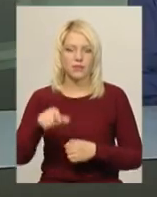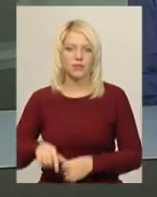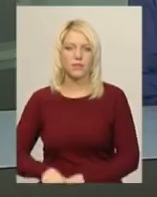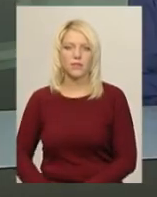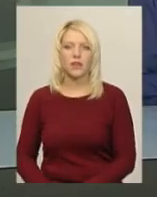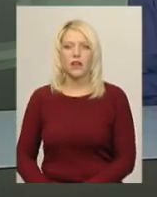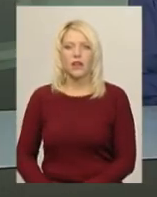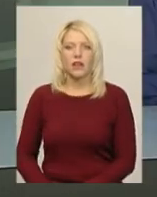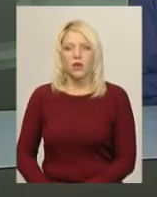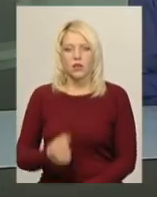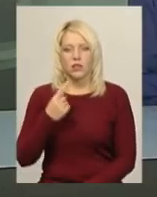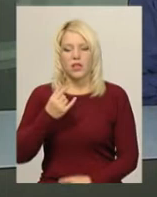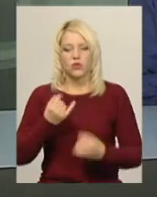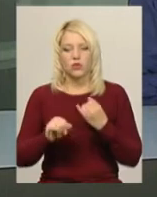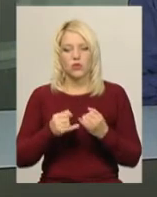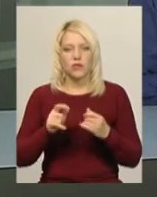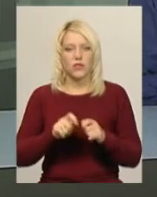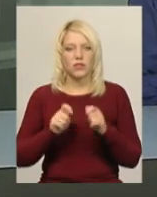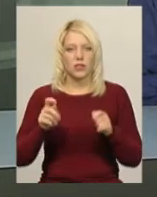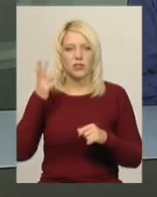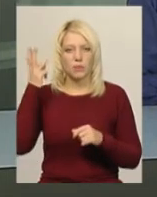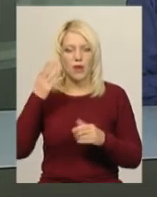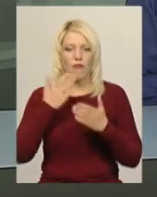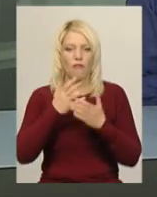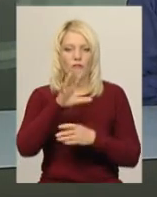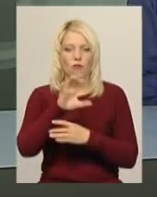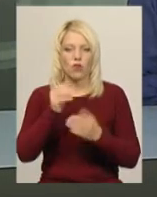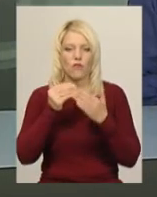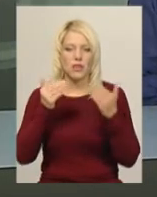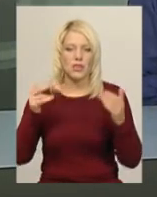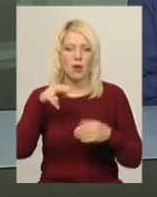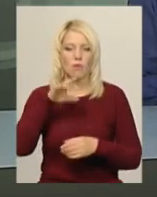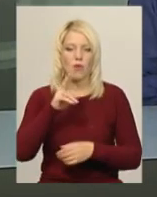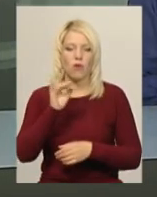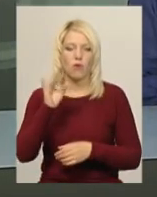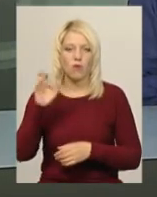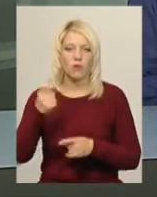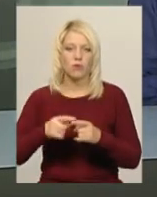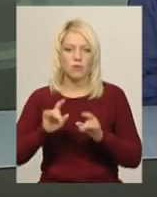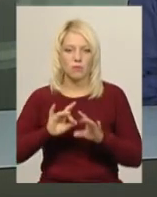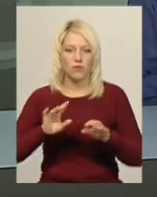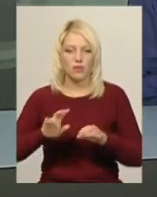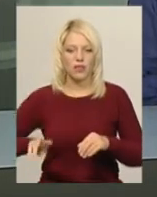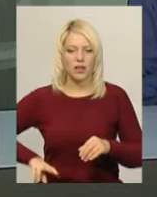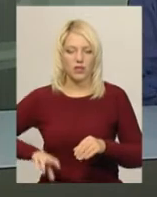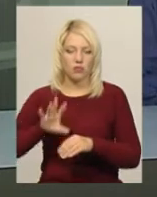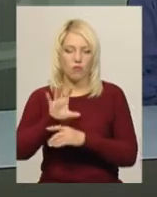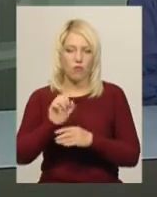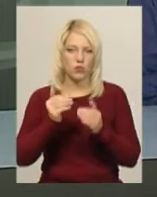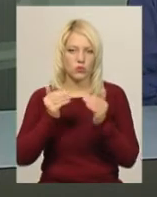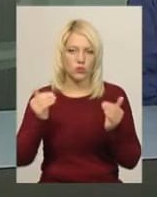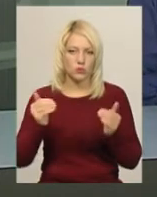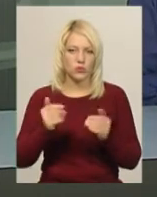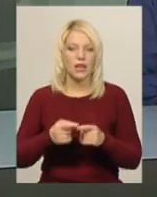11 жовтня в Хмельницькому відкриють фотовернісаж на покрову. Про це повідомив директор музею студії фотомистецтва Віталій Селін.